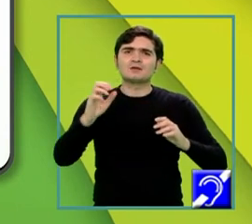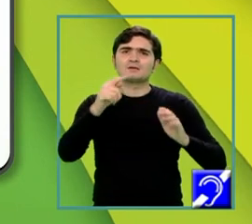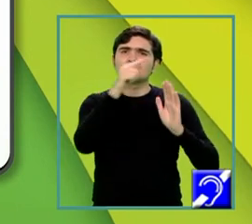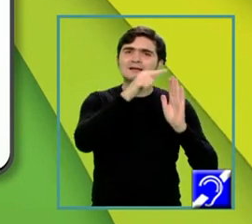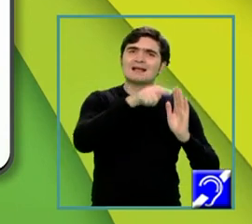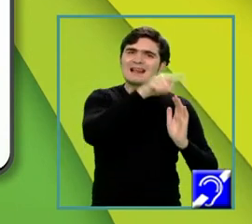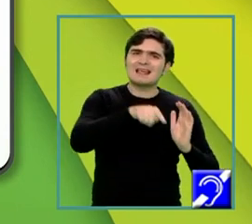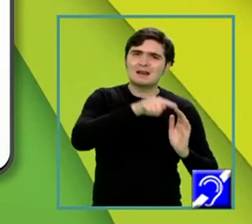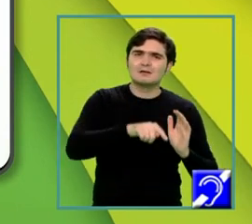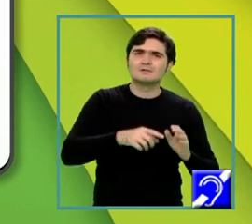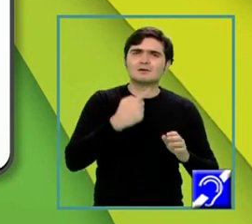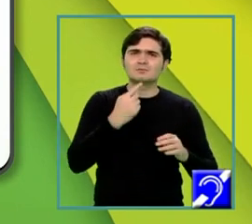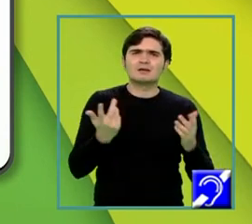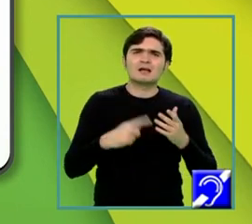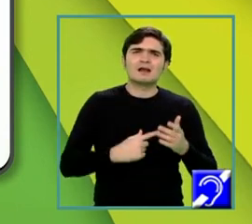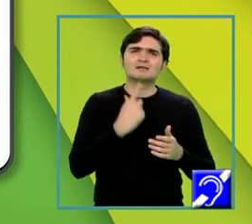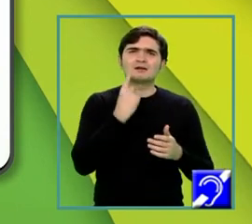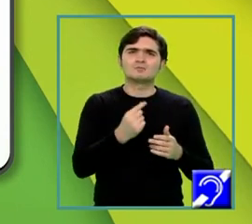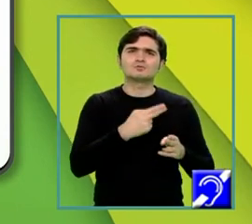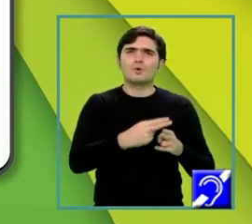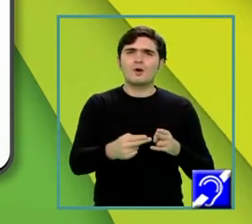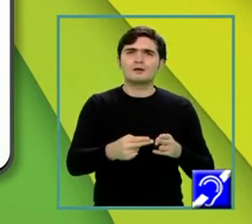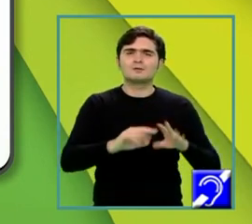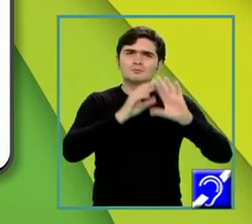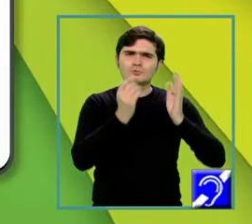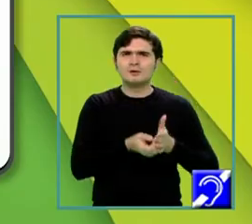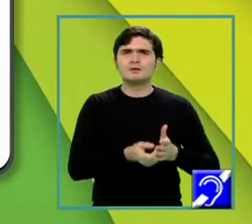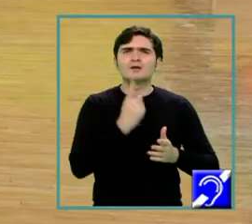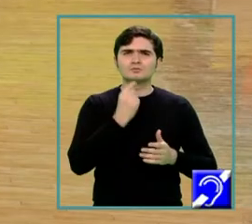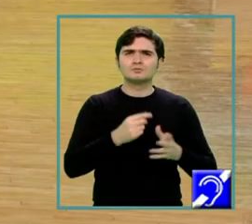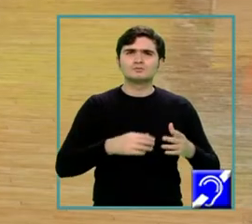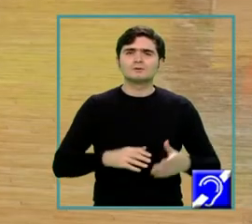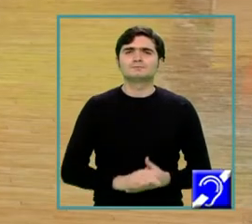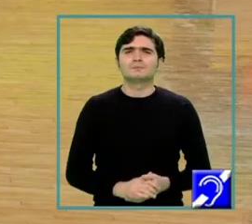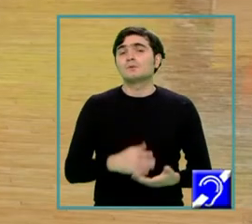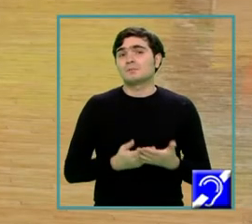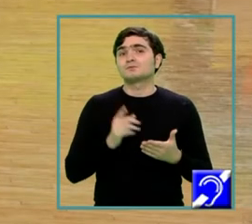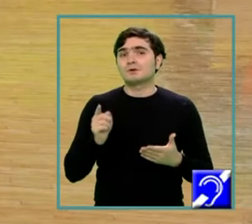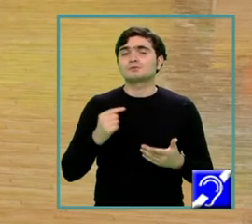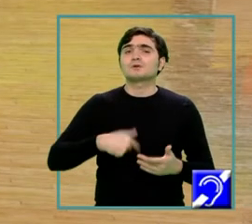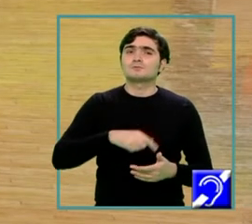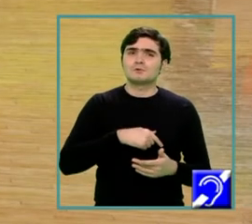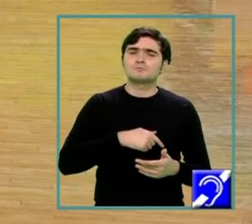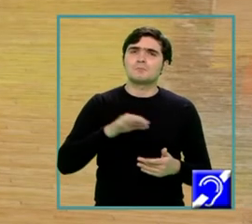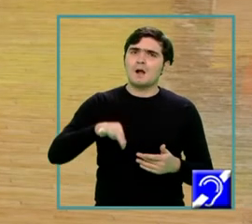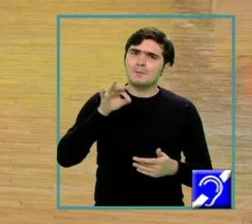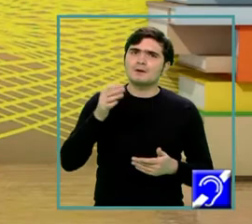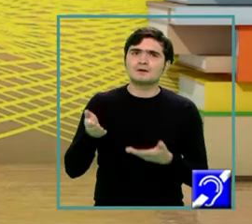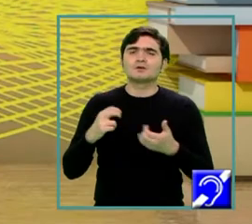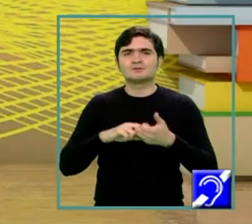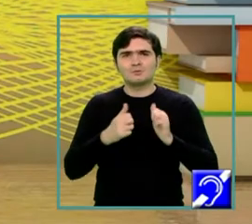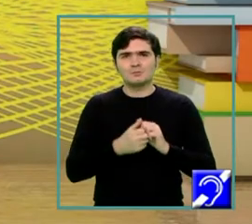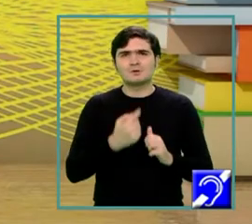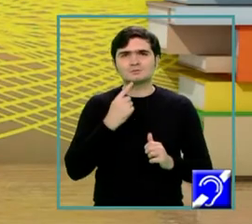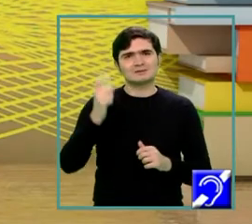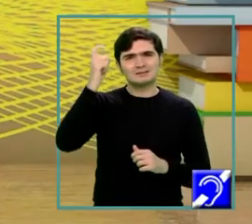un singur răspuns corect din cele date. Pentru aceasta am ales această problemă, spuneam